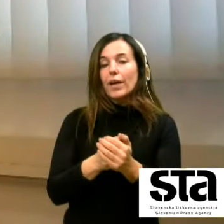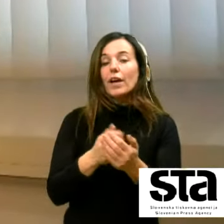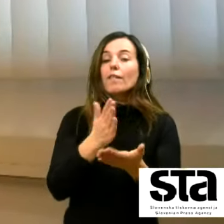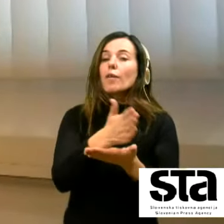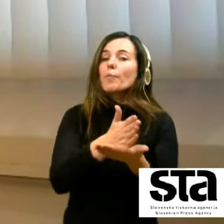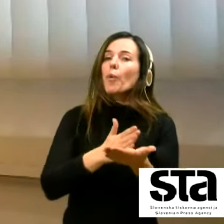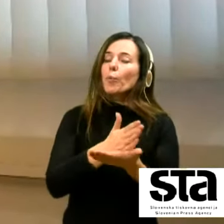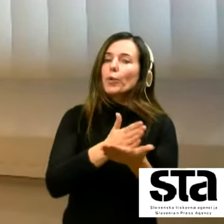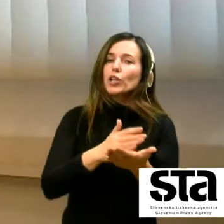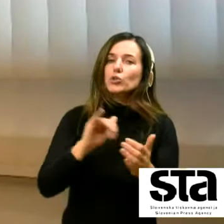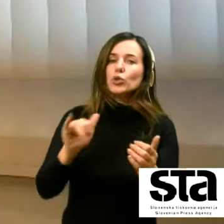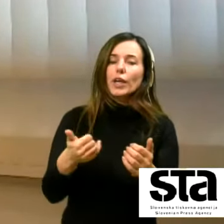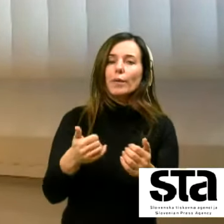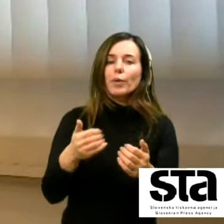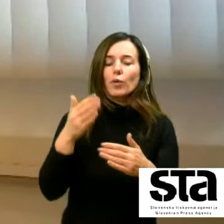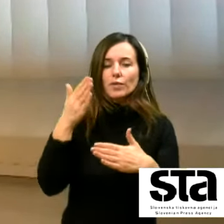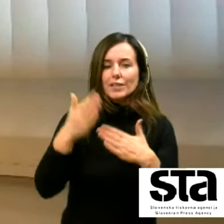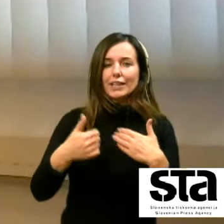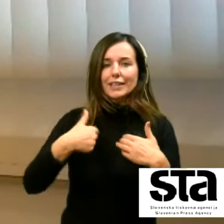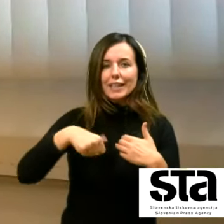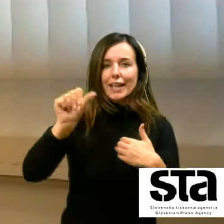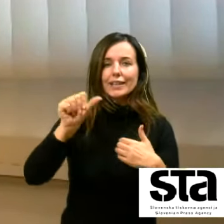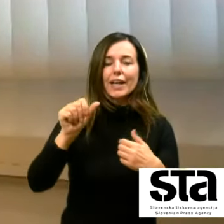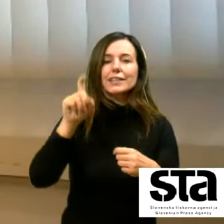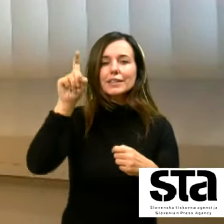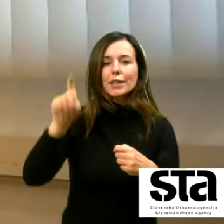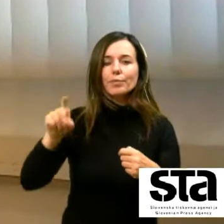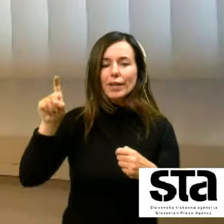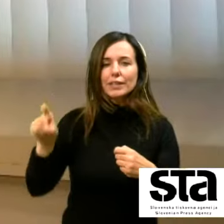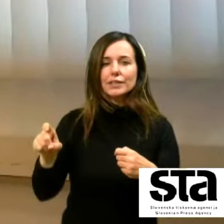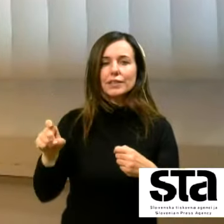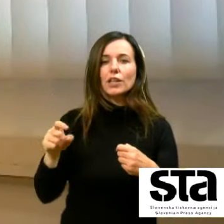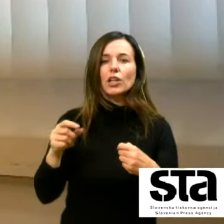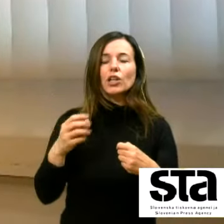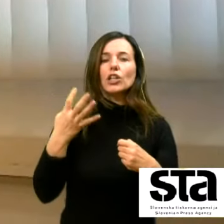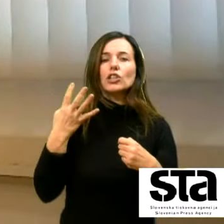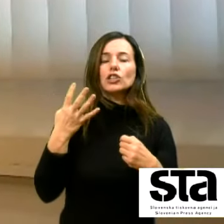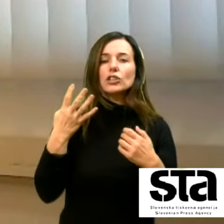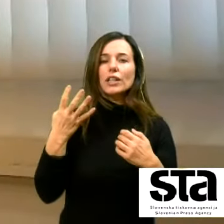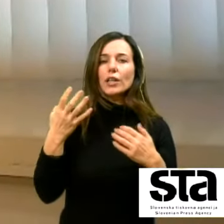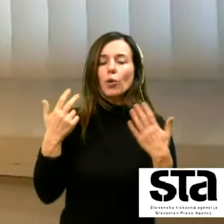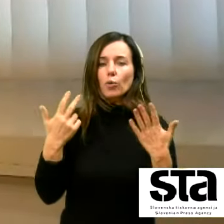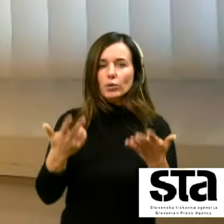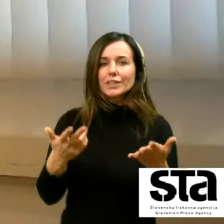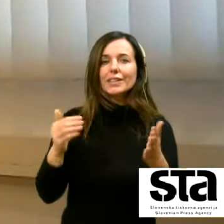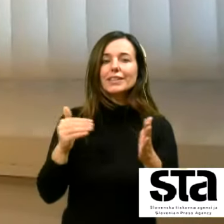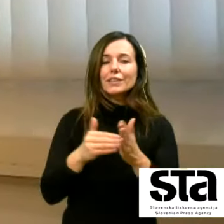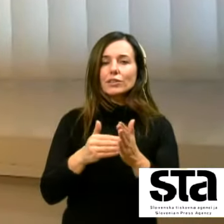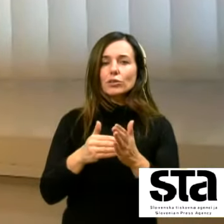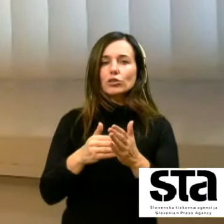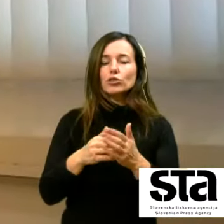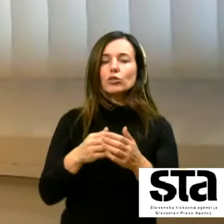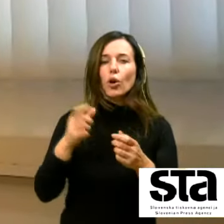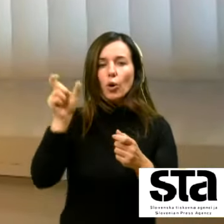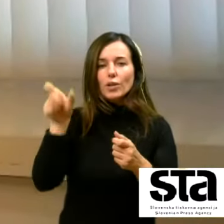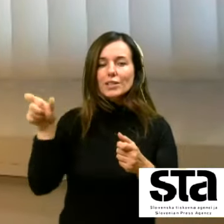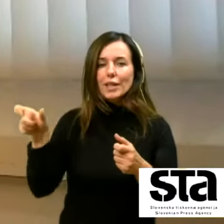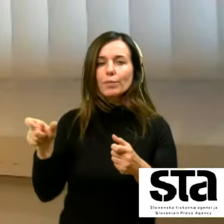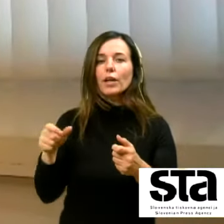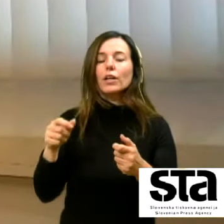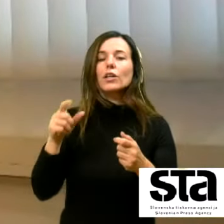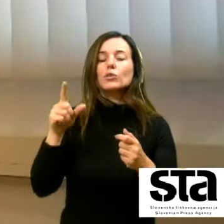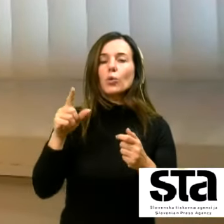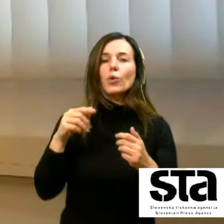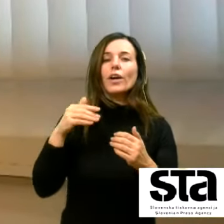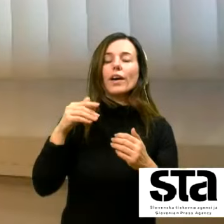poprečju je bilo v najstih mesecih leto sva brezposelji 84 tisot tisot tisot oseb kar je 14,5 odstot ka več kot onakom